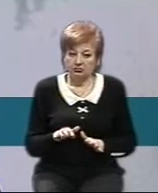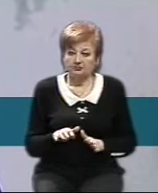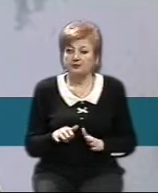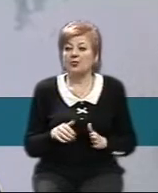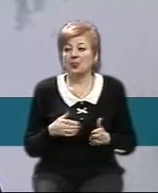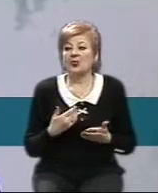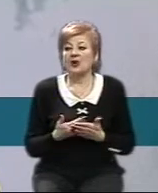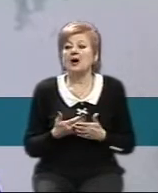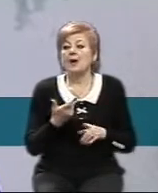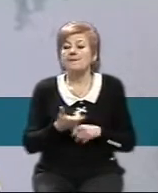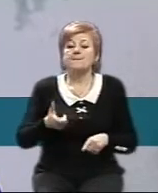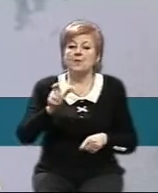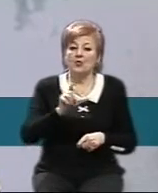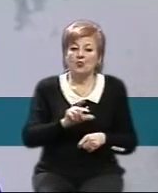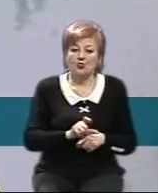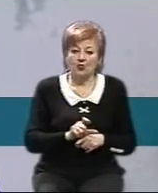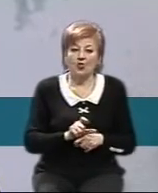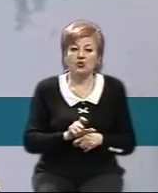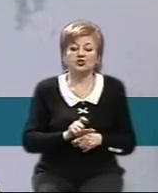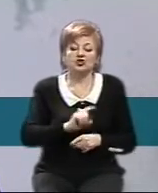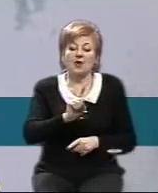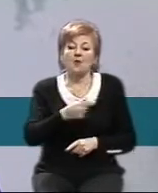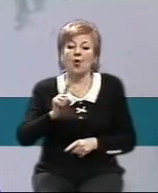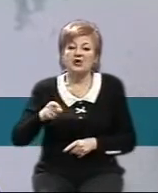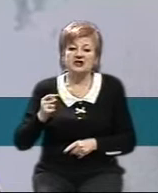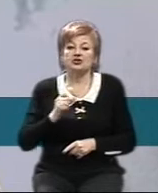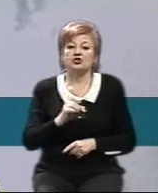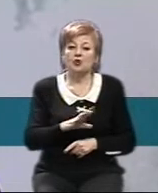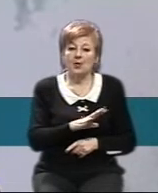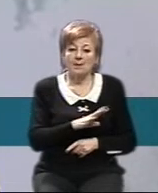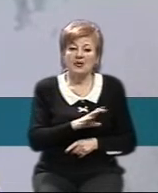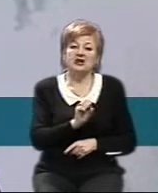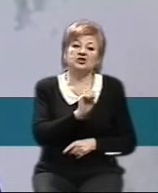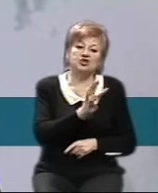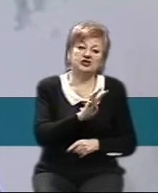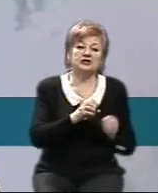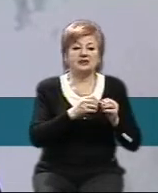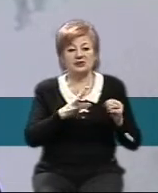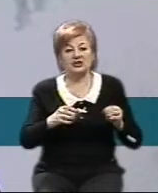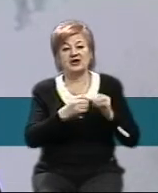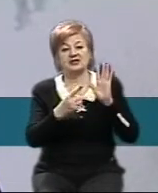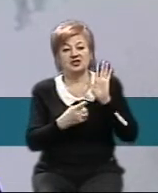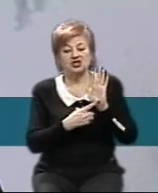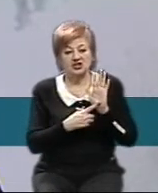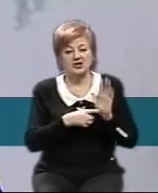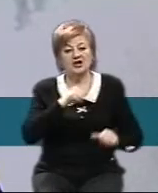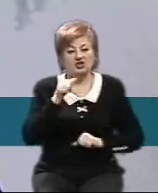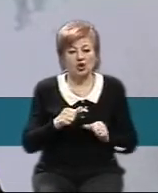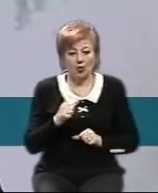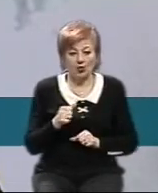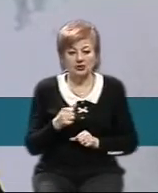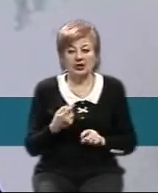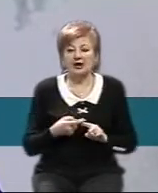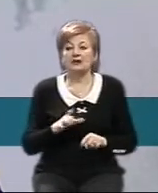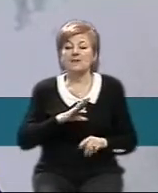практично більшість хвиль мобілізації, які відбулись 14-15 рік, 16-й рік, це